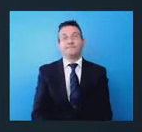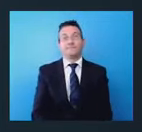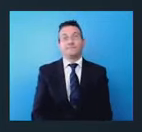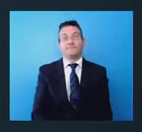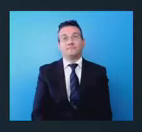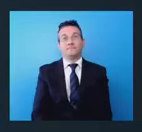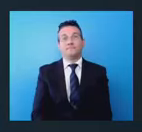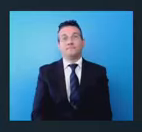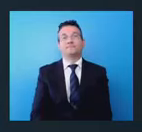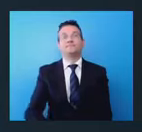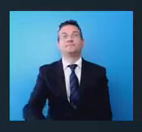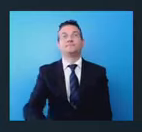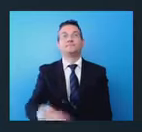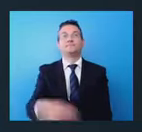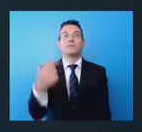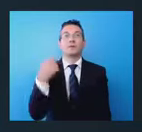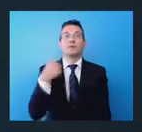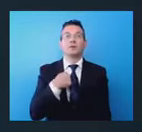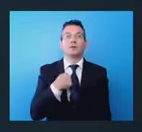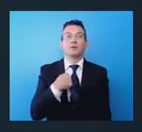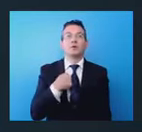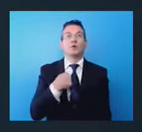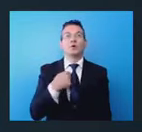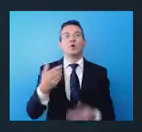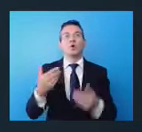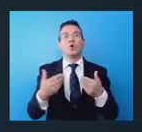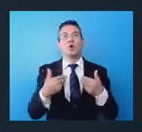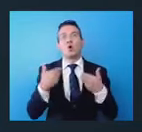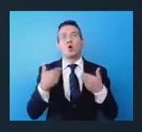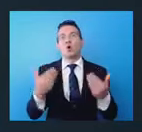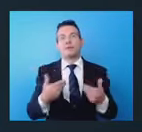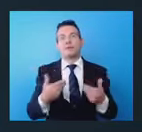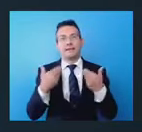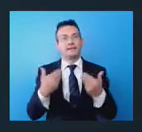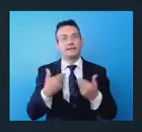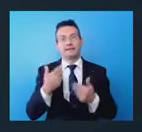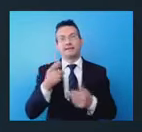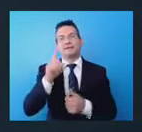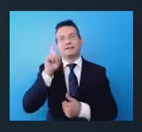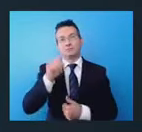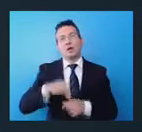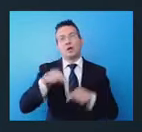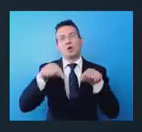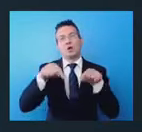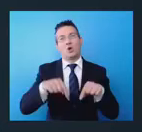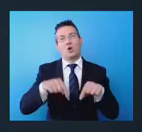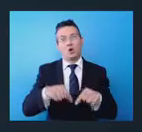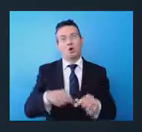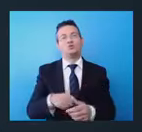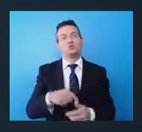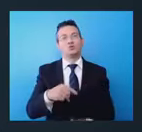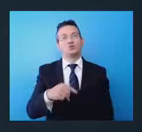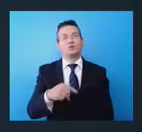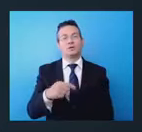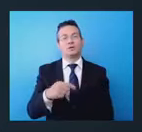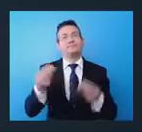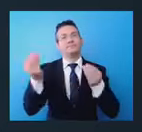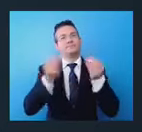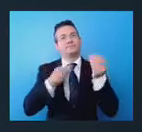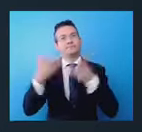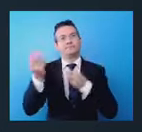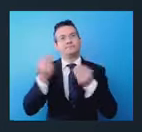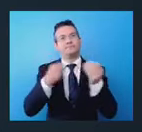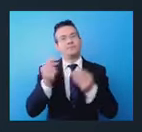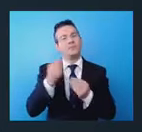Io sono davvero contentissimo, anche oggi ci avete dato degli spunti